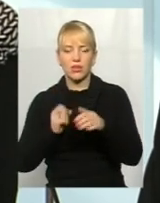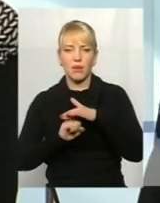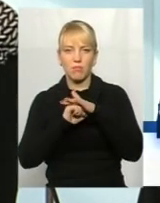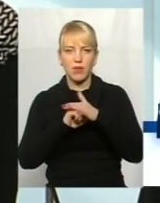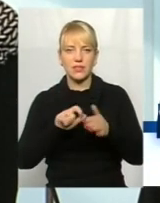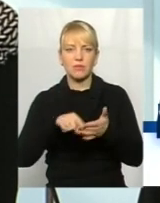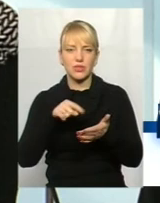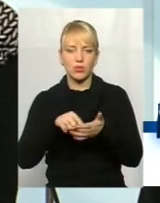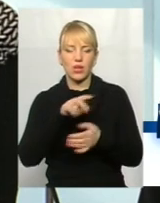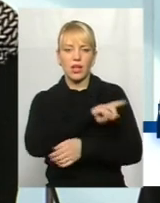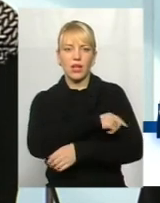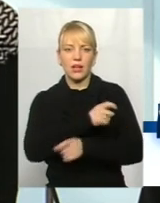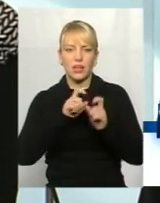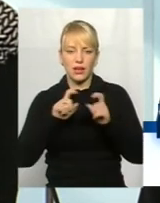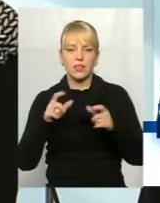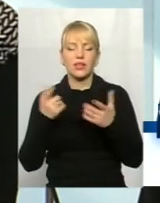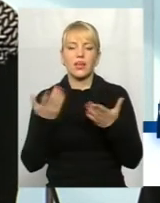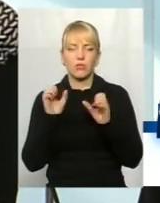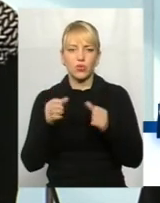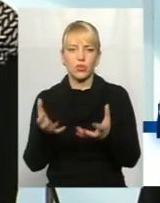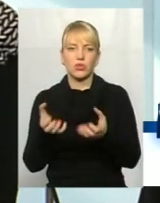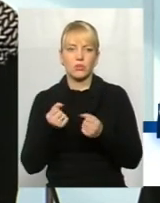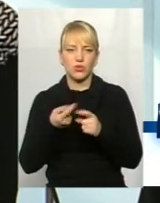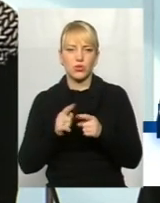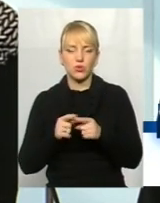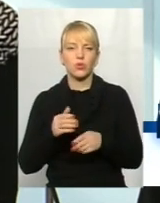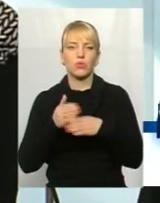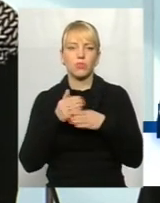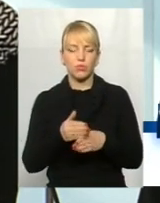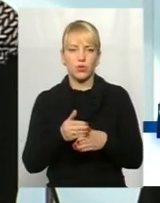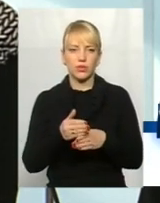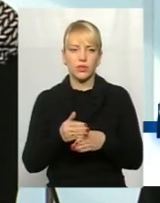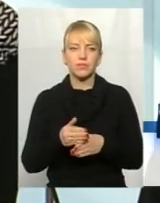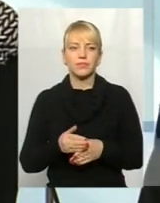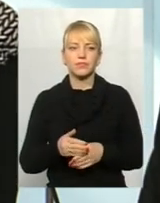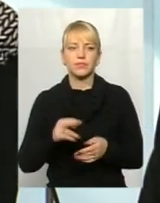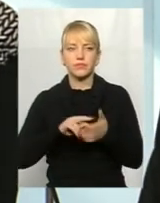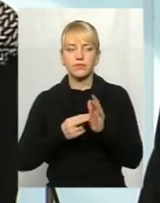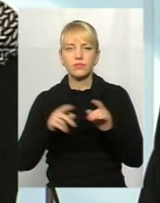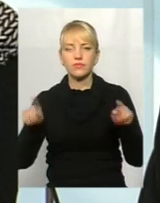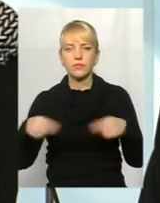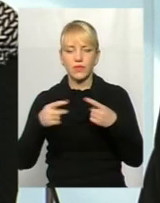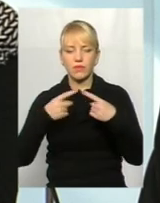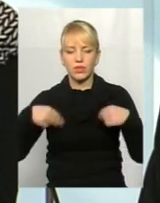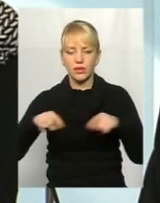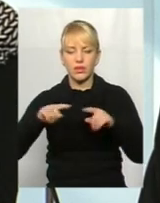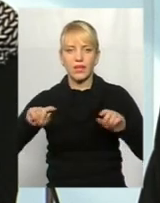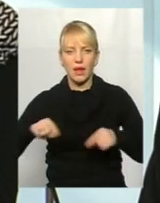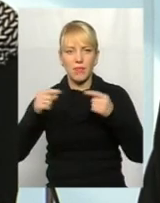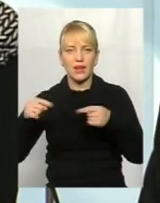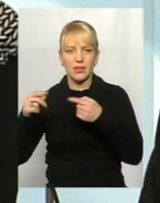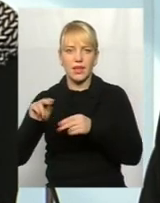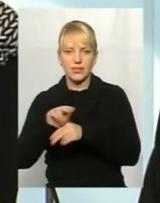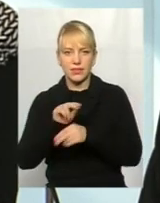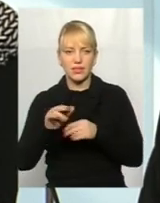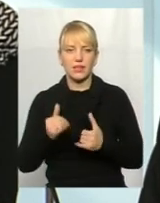паліативних ліжок, на яких можна отримати цю паліативну допомогу. В планах створення відділення реабілітації, але це